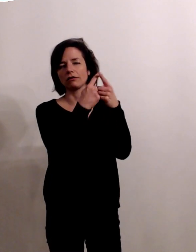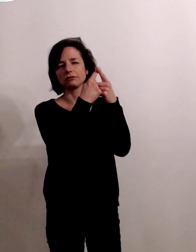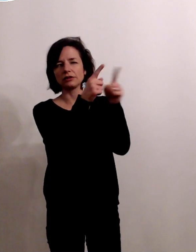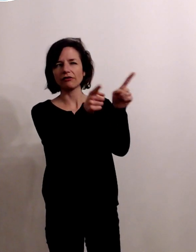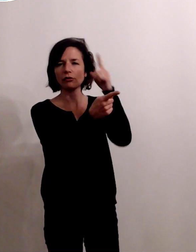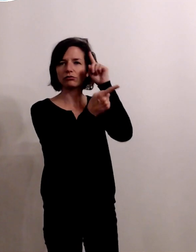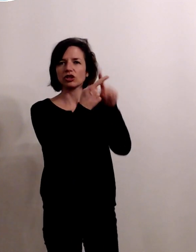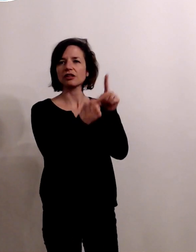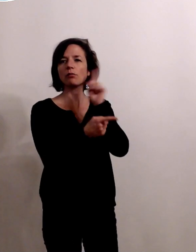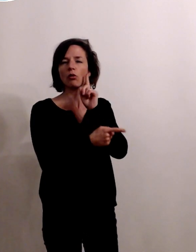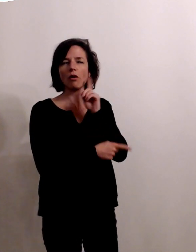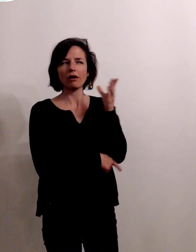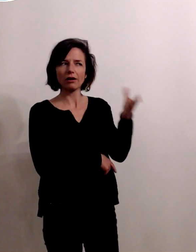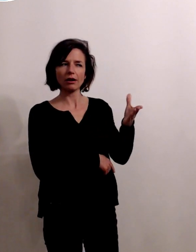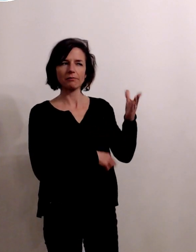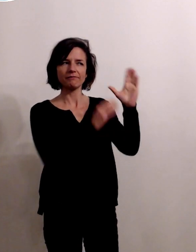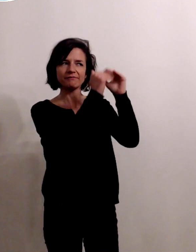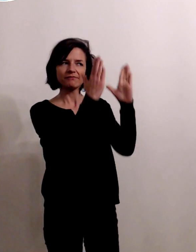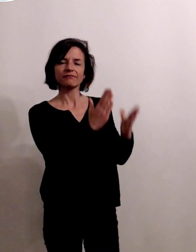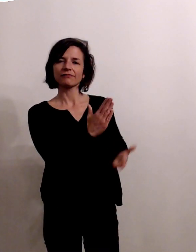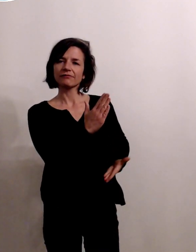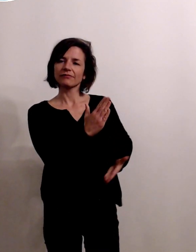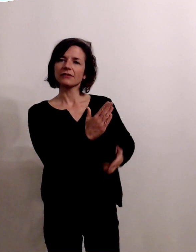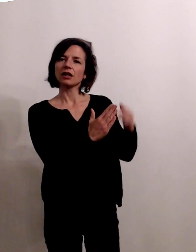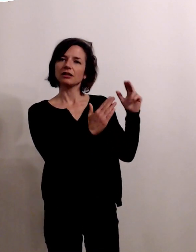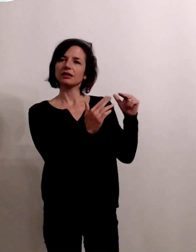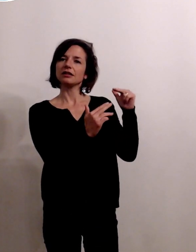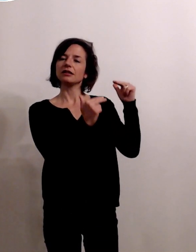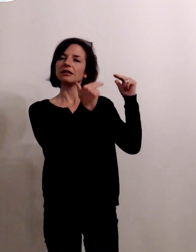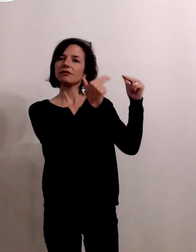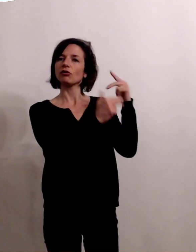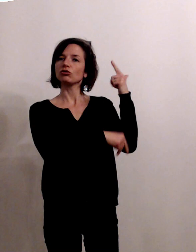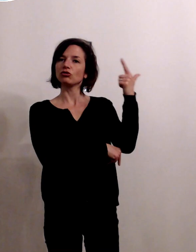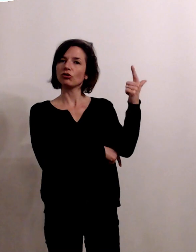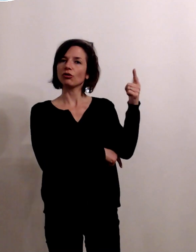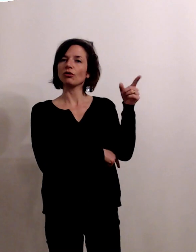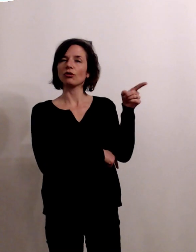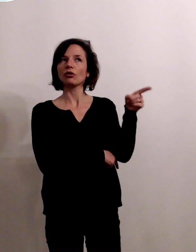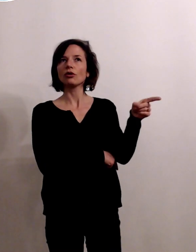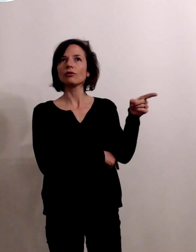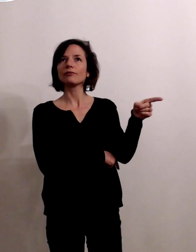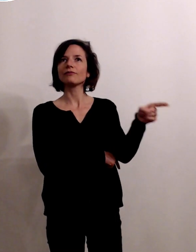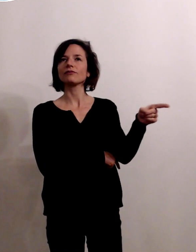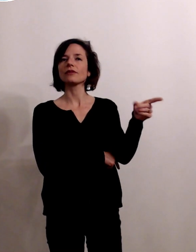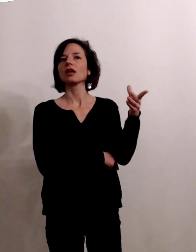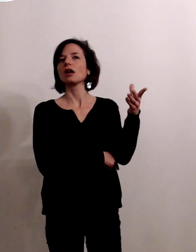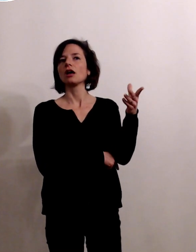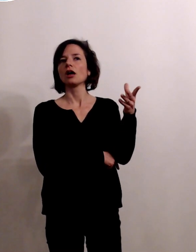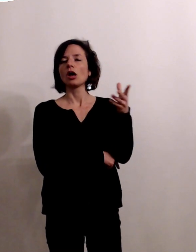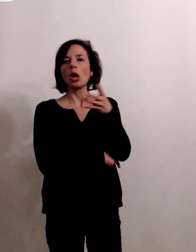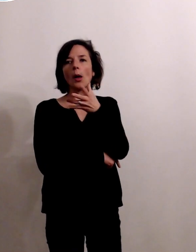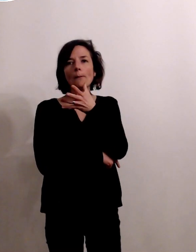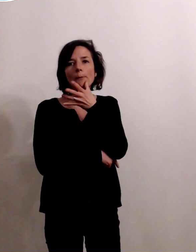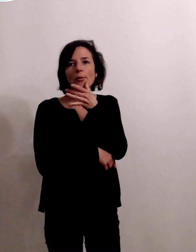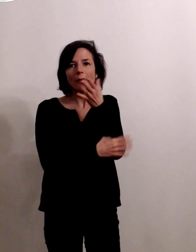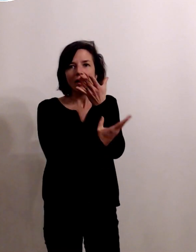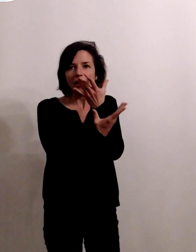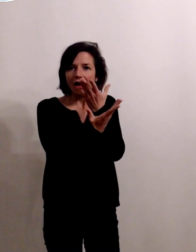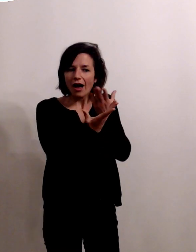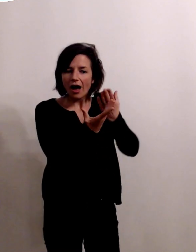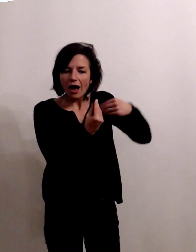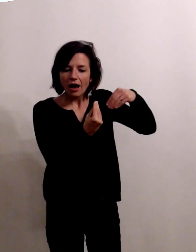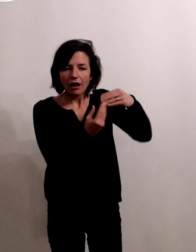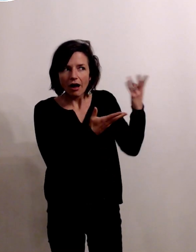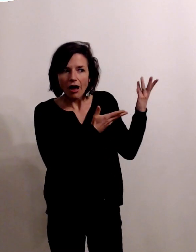2 elle ne peut prendre en fait elle ne peut pas mettre en place de support ventilatoire pour le